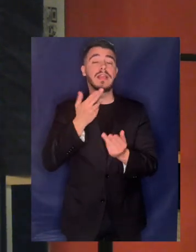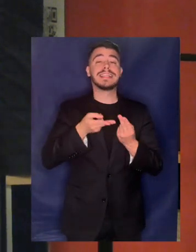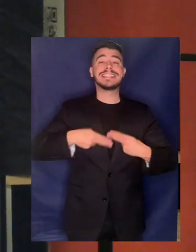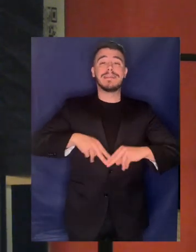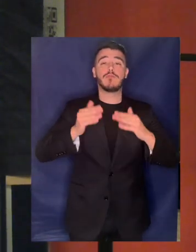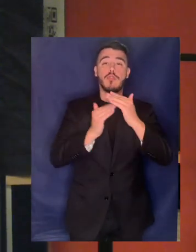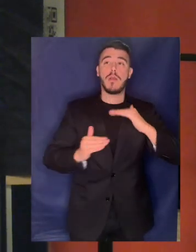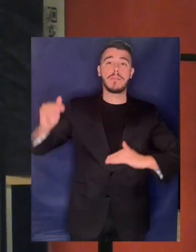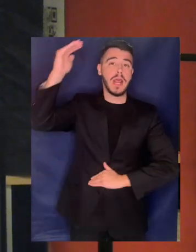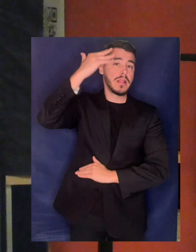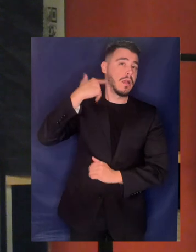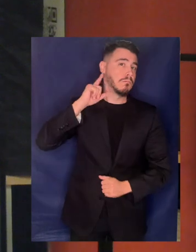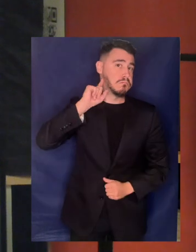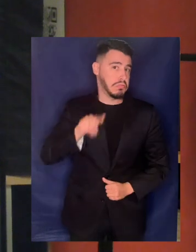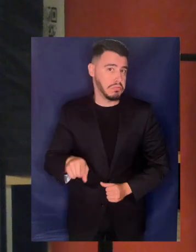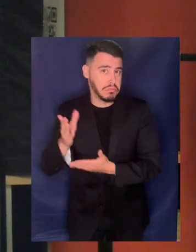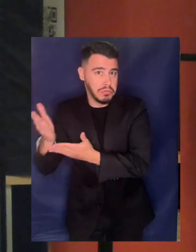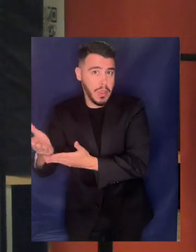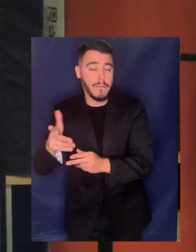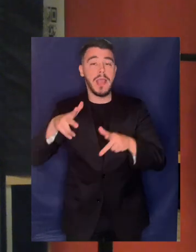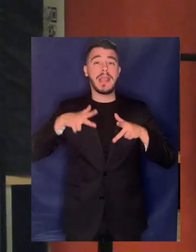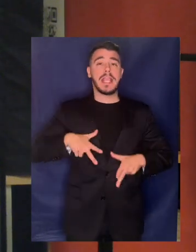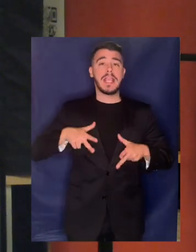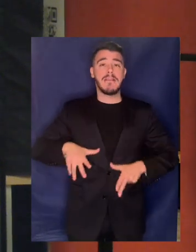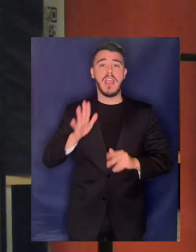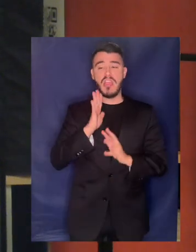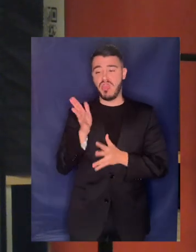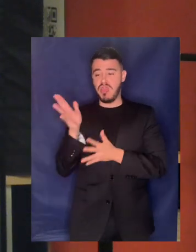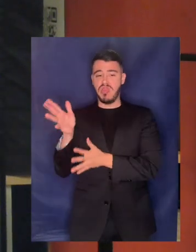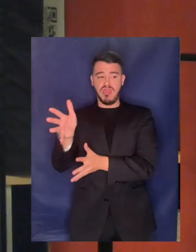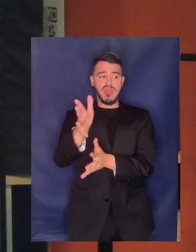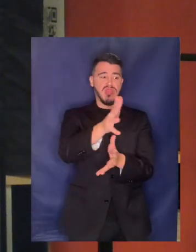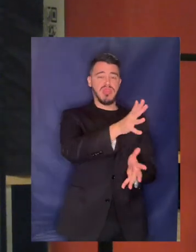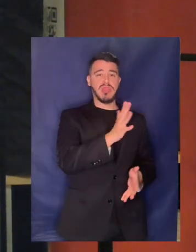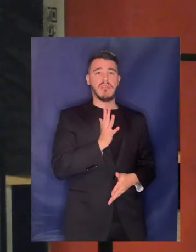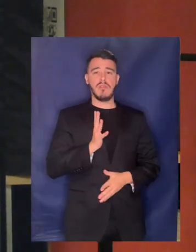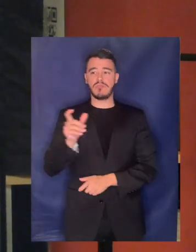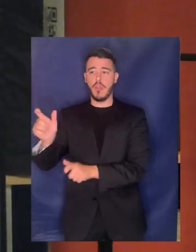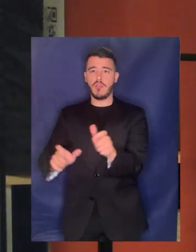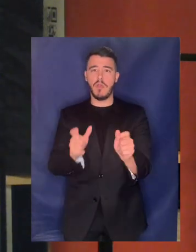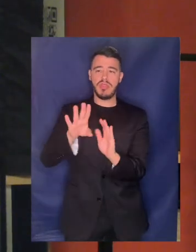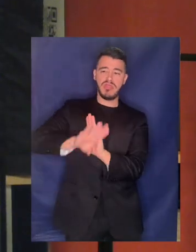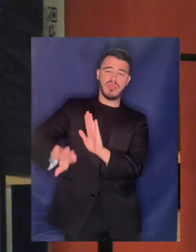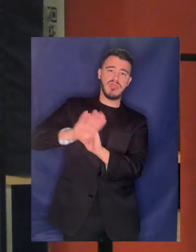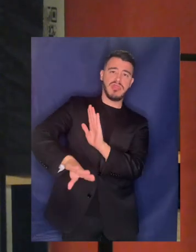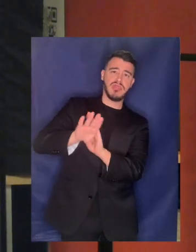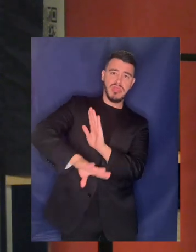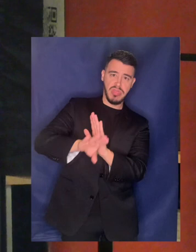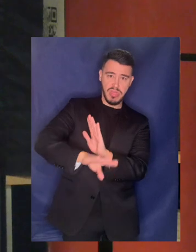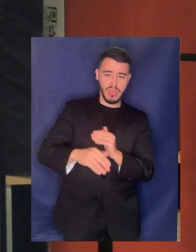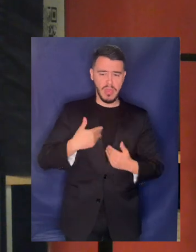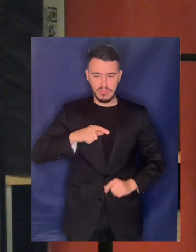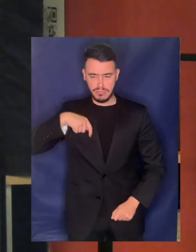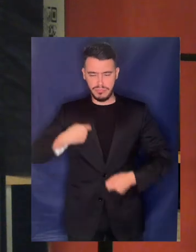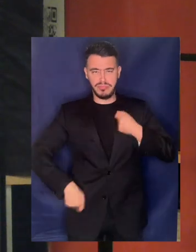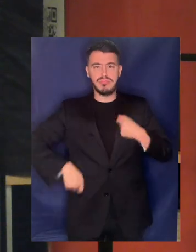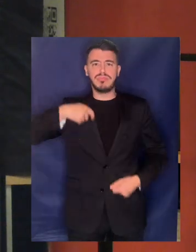μια κυβέρνηση που χλεβάζει και όλα στη λαϊκή αντίδραση όπως είπαμε είμαστε λαϊκιστές όσοι αντιδρούμε